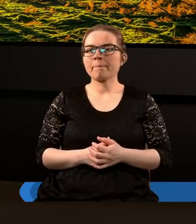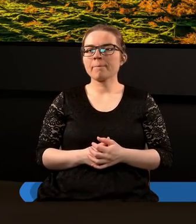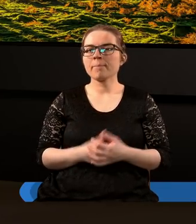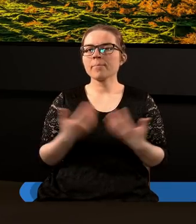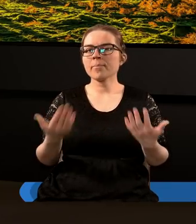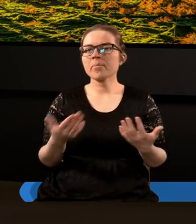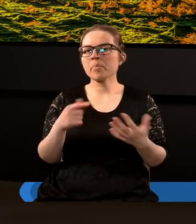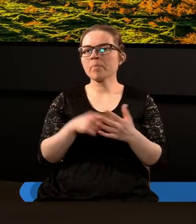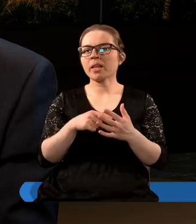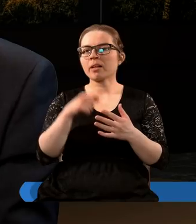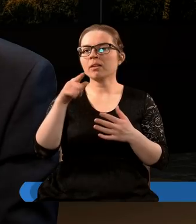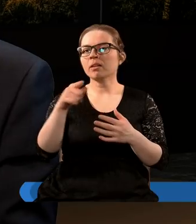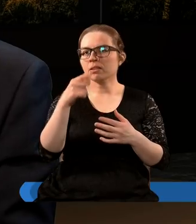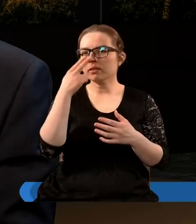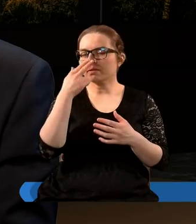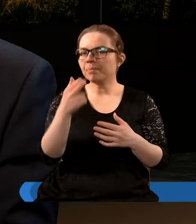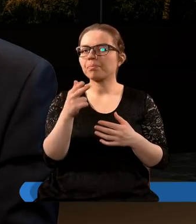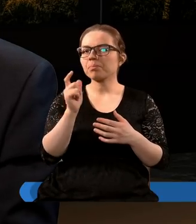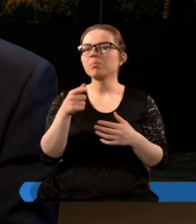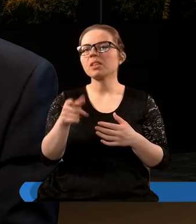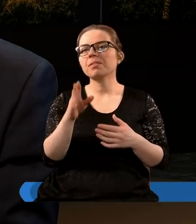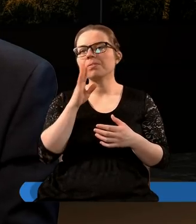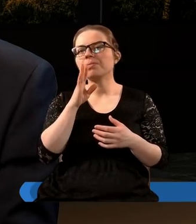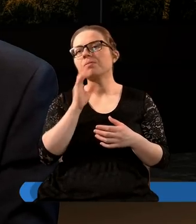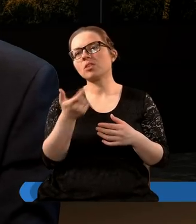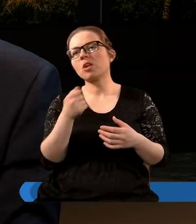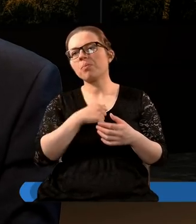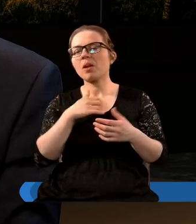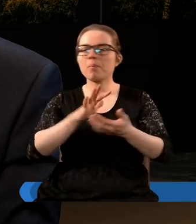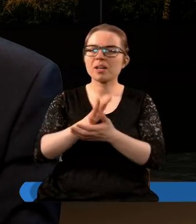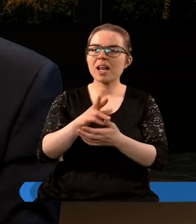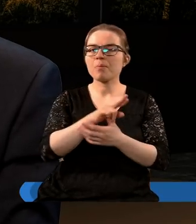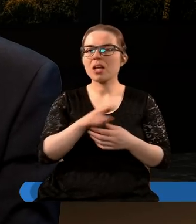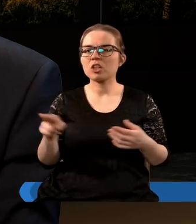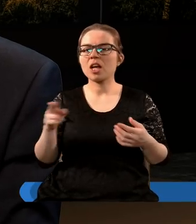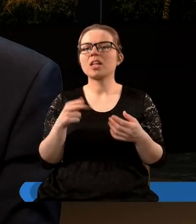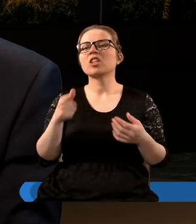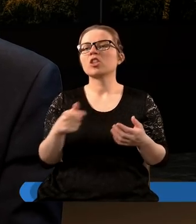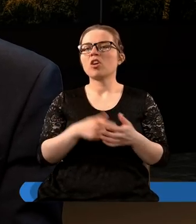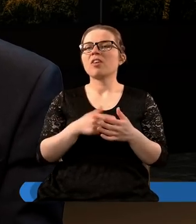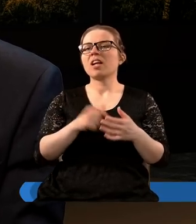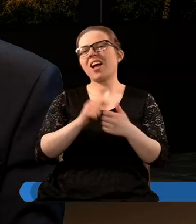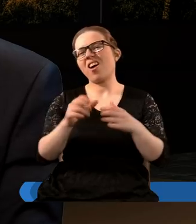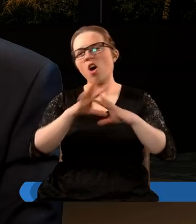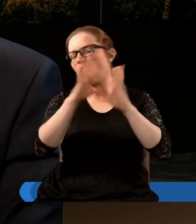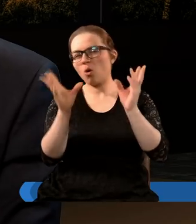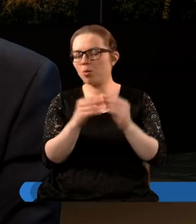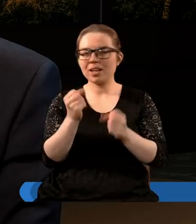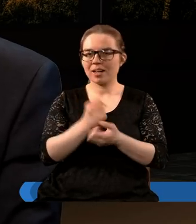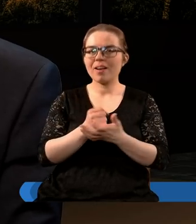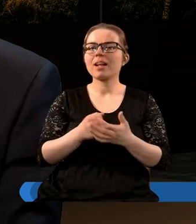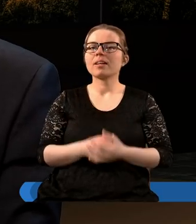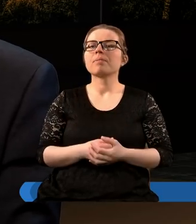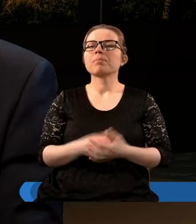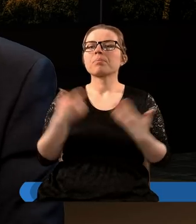No więc nareszcie coś pocieszającego bo do tej pory to mówiliśmy o bardzo przygnębiających rzeczach i to w skali ogólnoświatowej